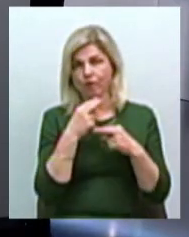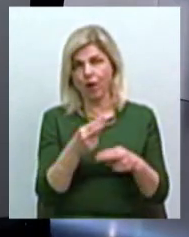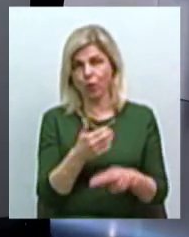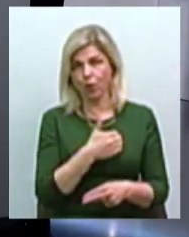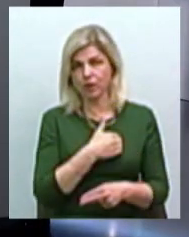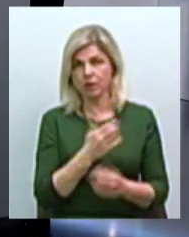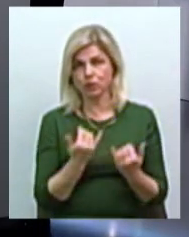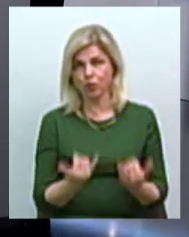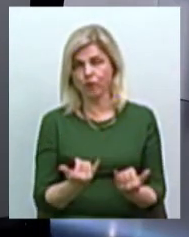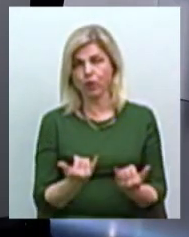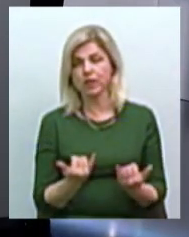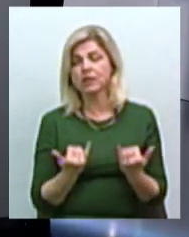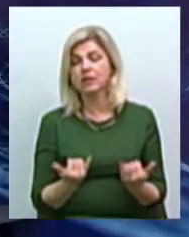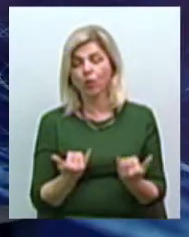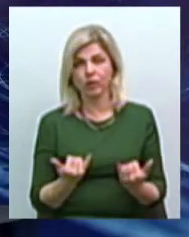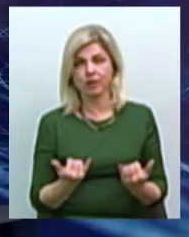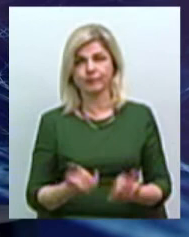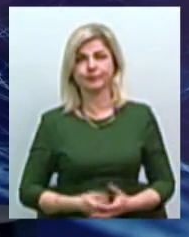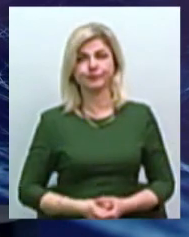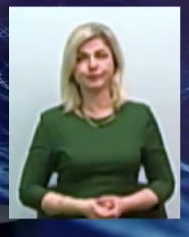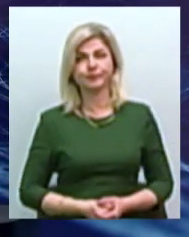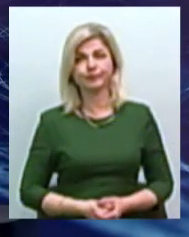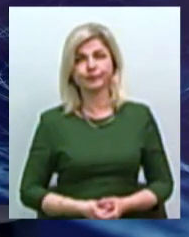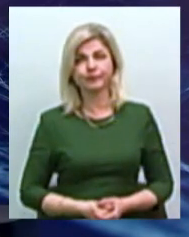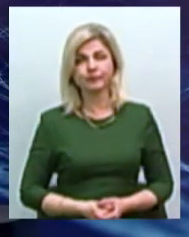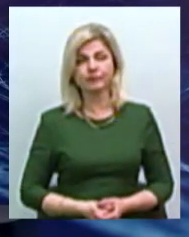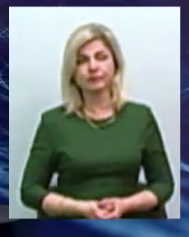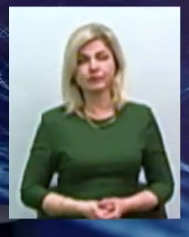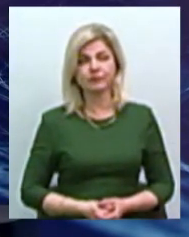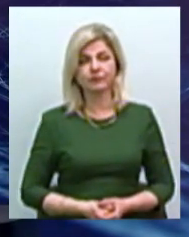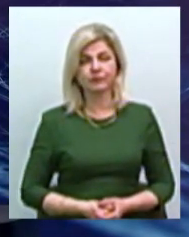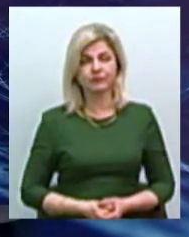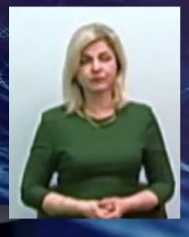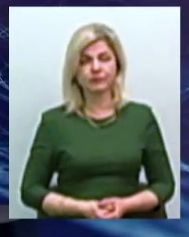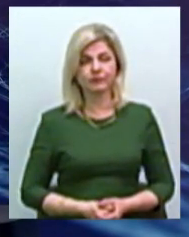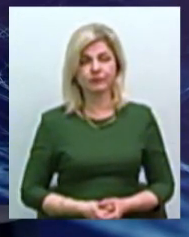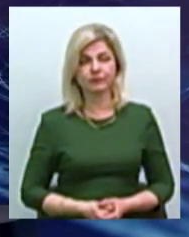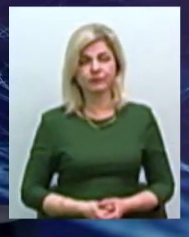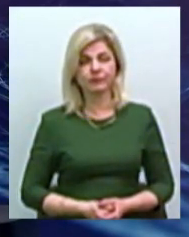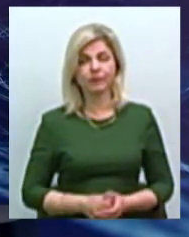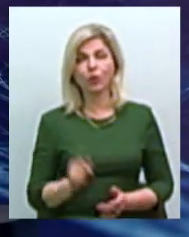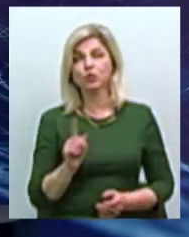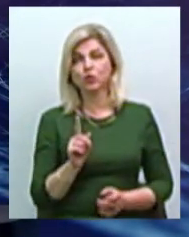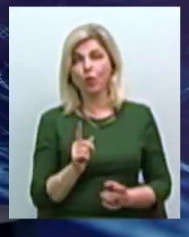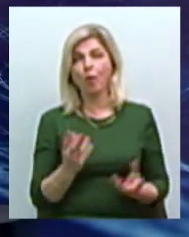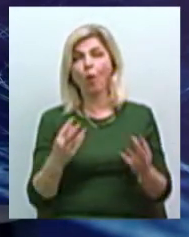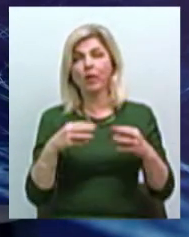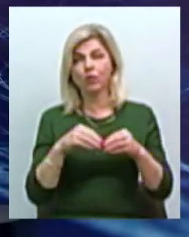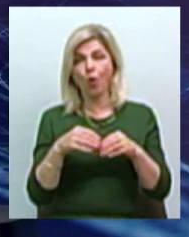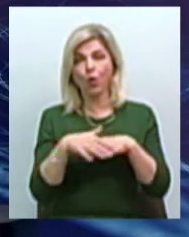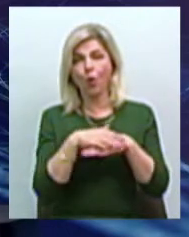увагу сьогодні? Саме сьогодні? Ну, іменно сьогодні, щоб об'єдненні громади